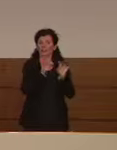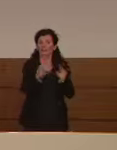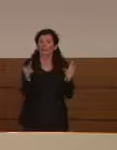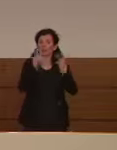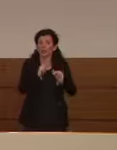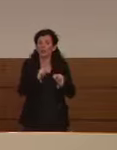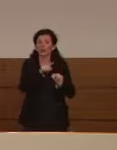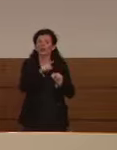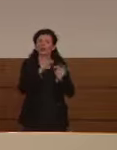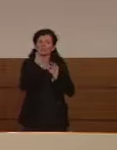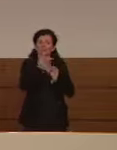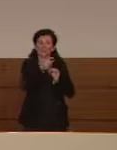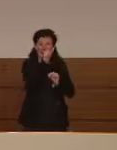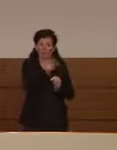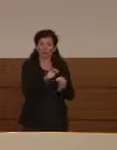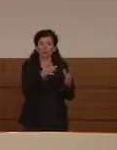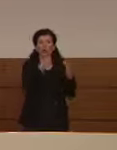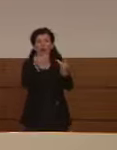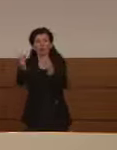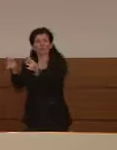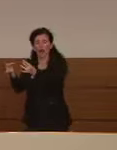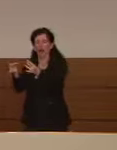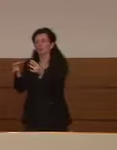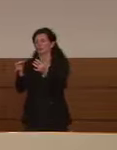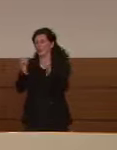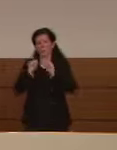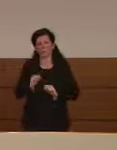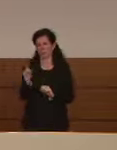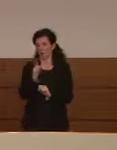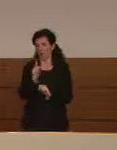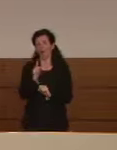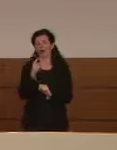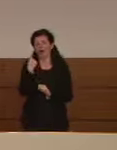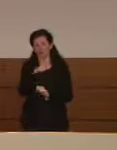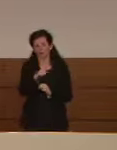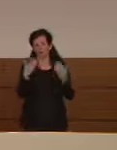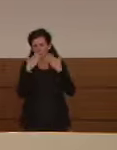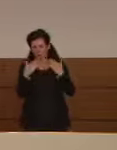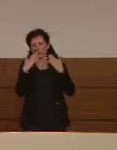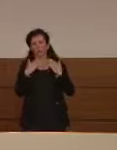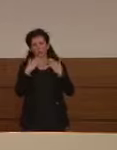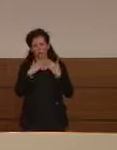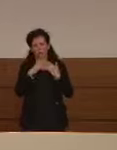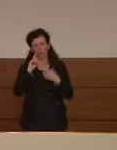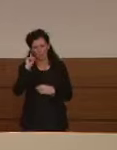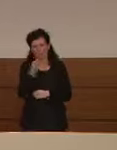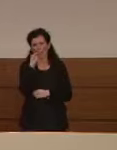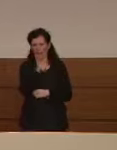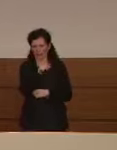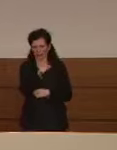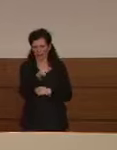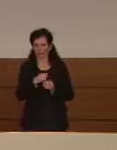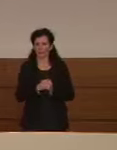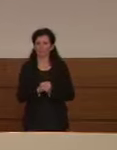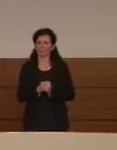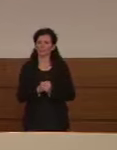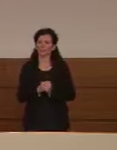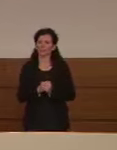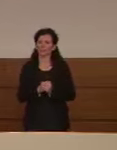uno sforzo chiaramente scientifico per capire di più. ci sono dei lavori che parlano di una